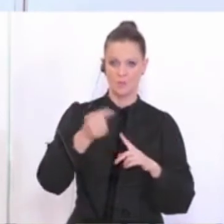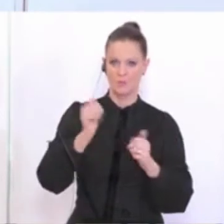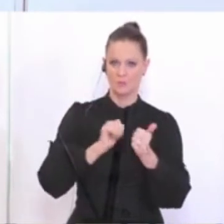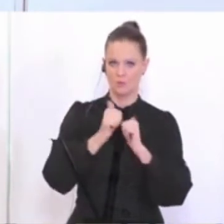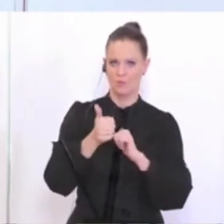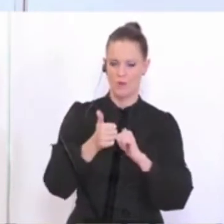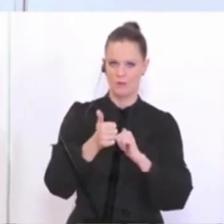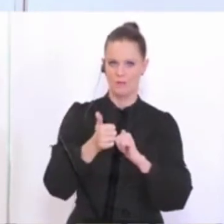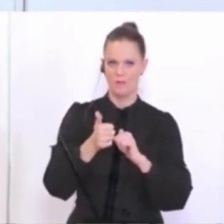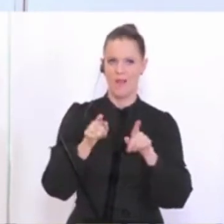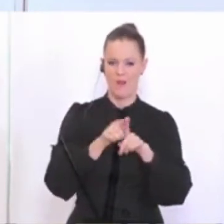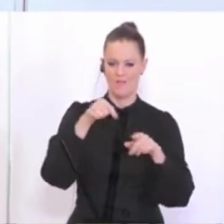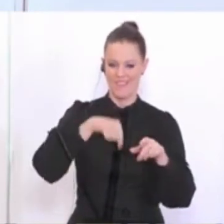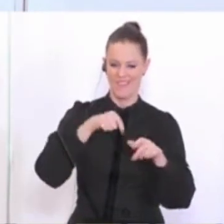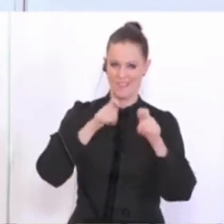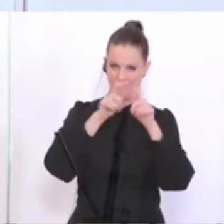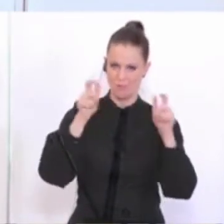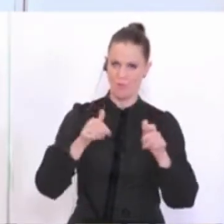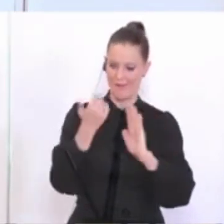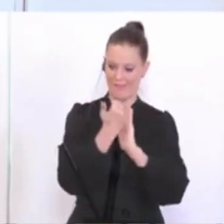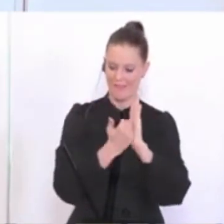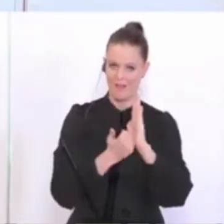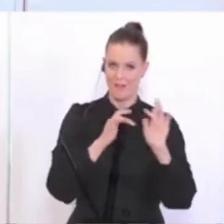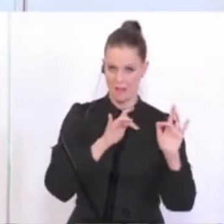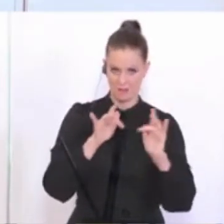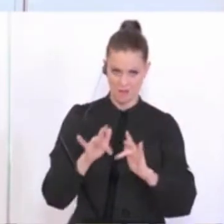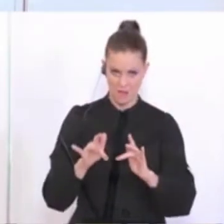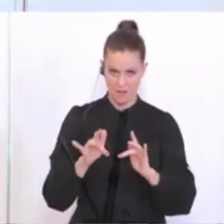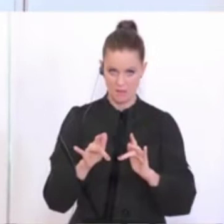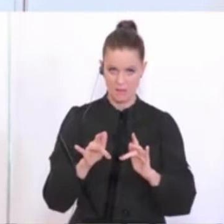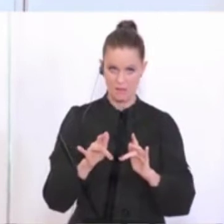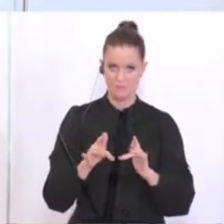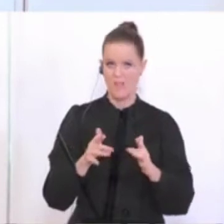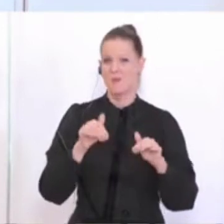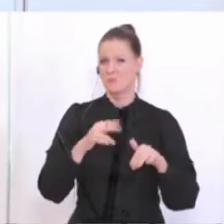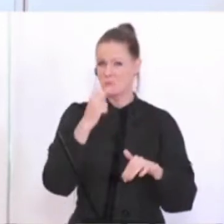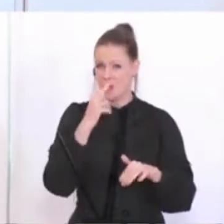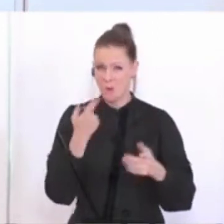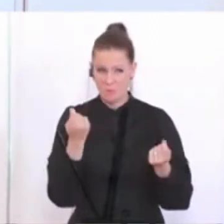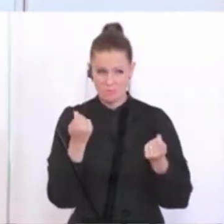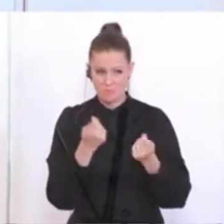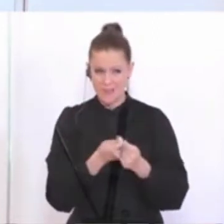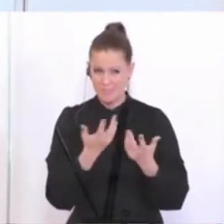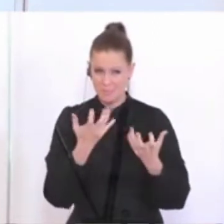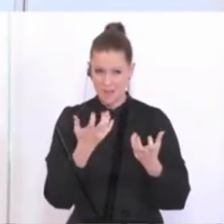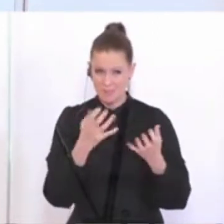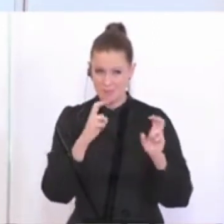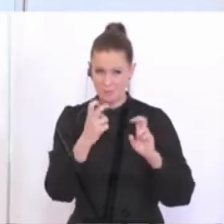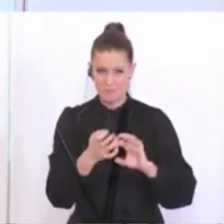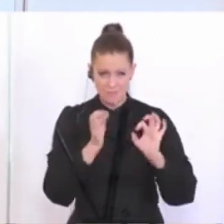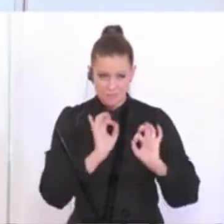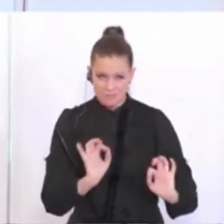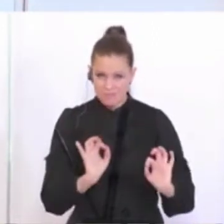bestimmte auch Indoor-Regelungen haben, dass die dann, wenn Sie sich entsprechend bewähren, da muss man ja immer in der Praxis schauen, dass man jetzt nicht